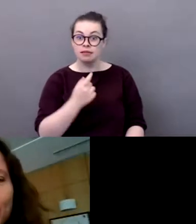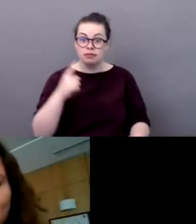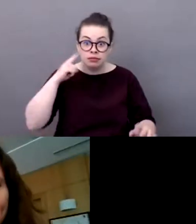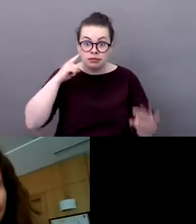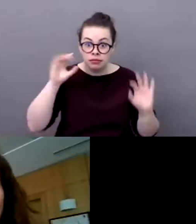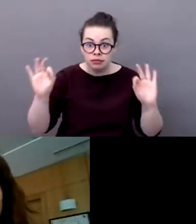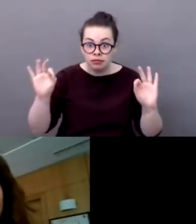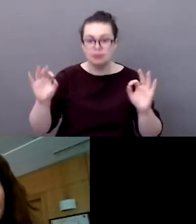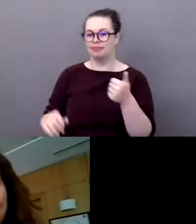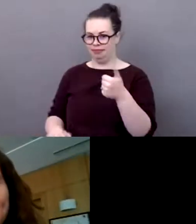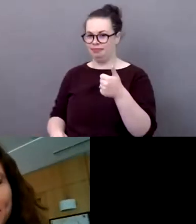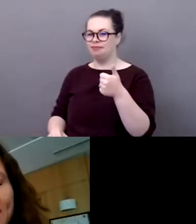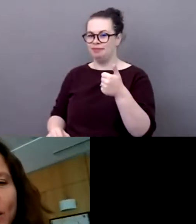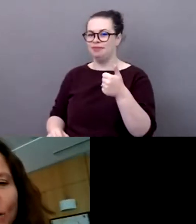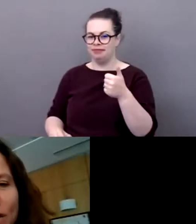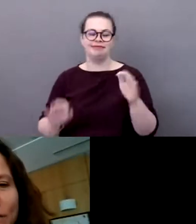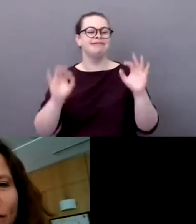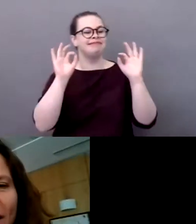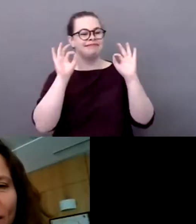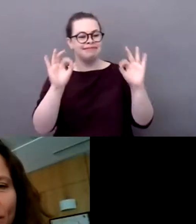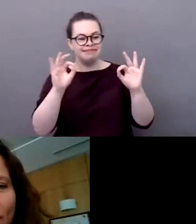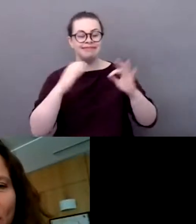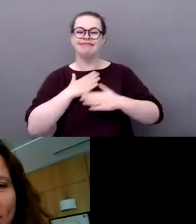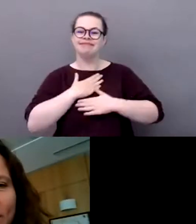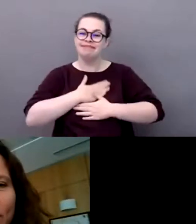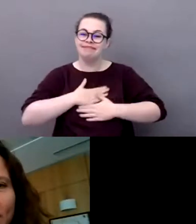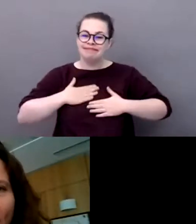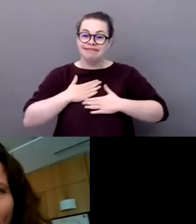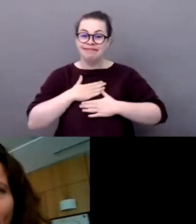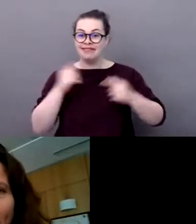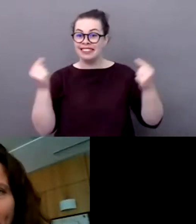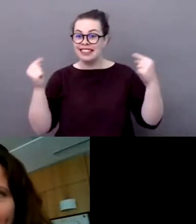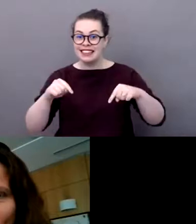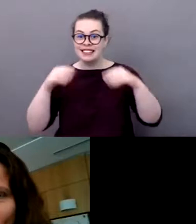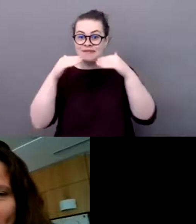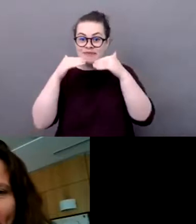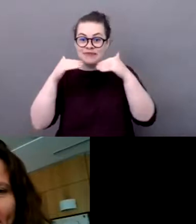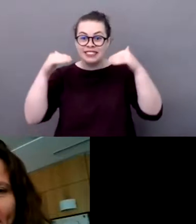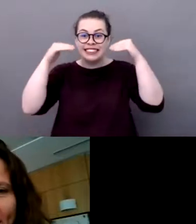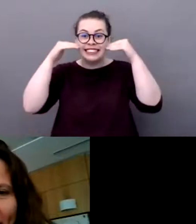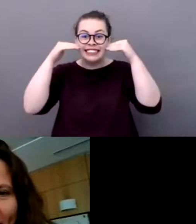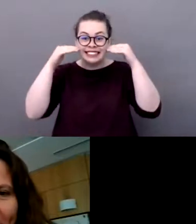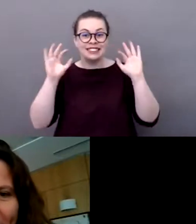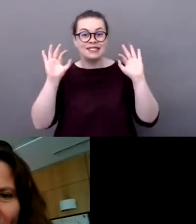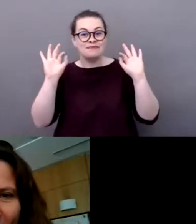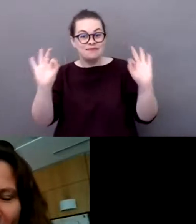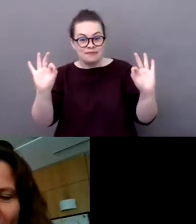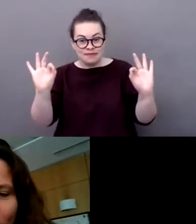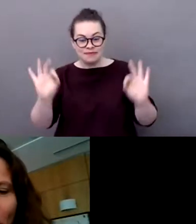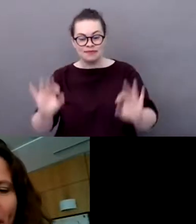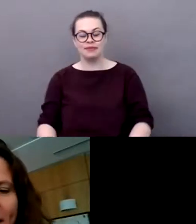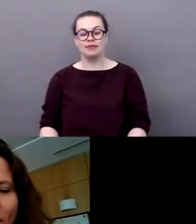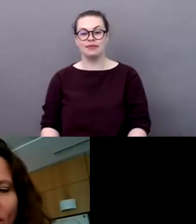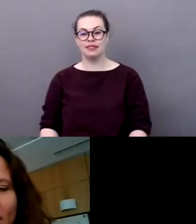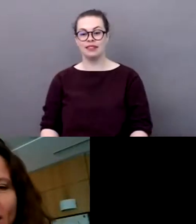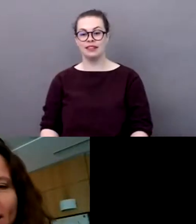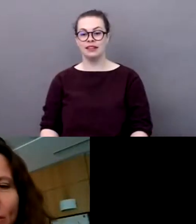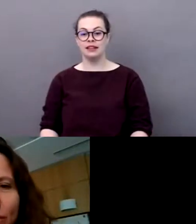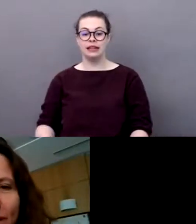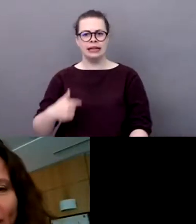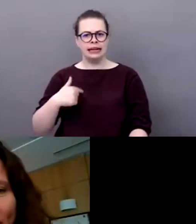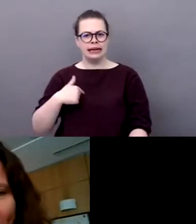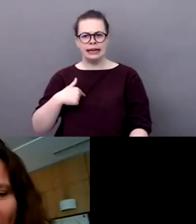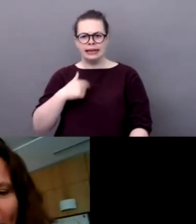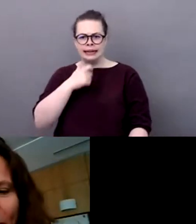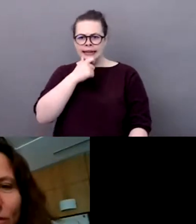avec vous ce matin. Merci pour cette invitation et je voulais tout d'abord saluer, parce que je ne sais pas qui est exactement présent, s'il y a des